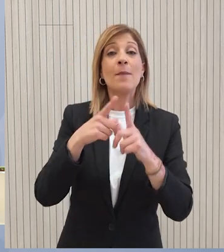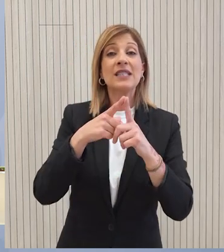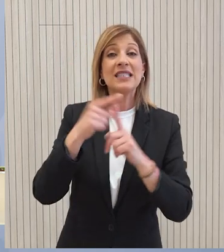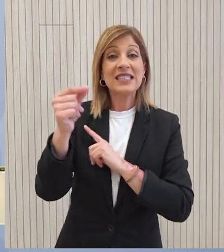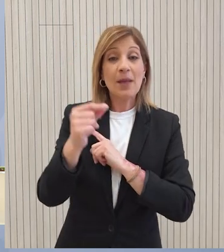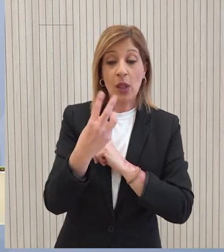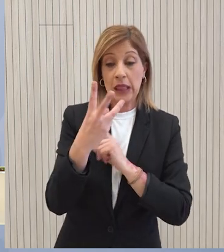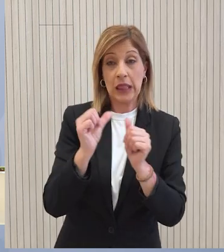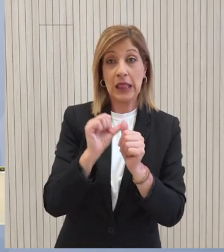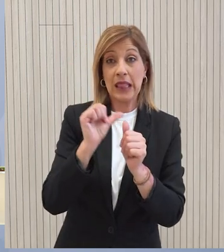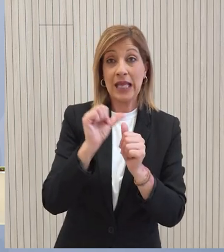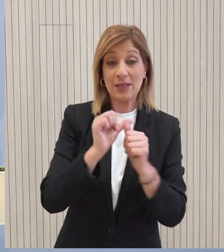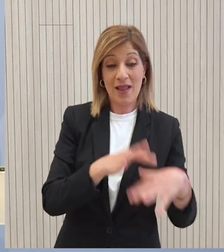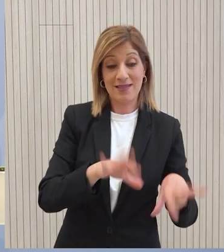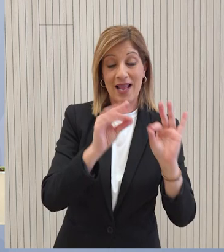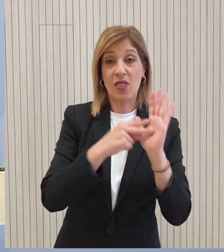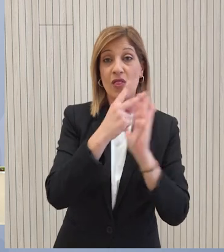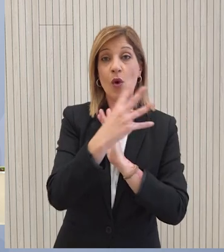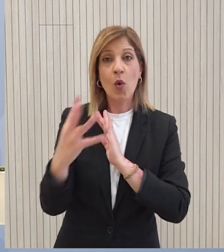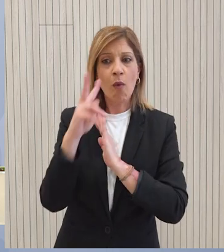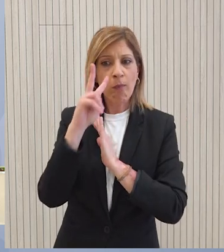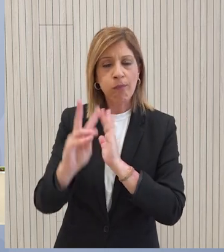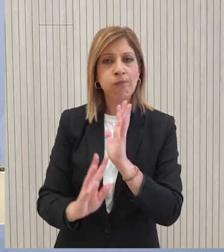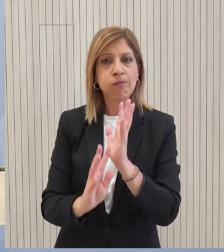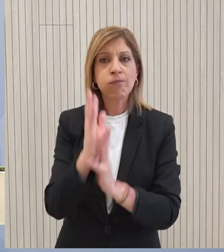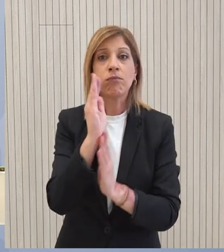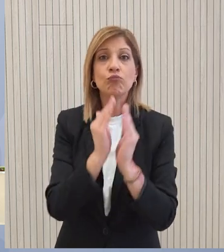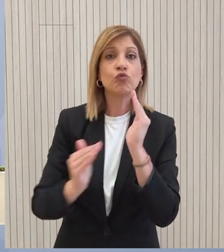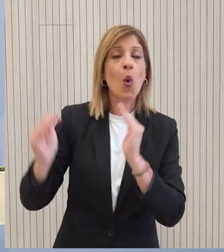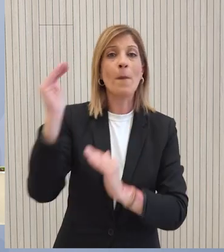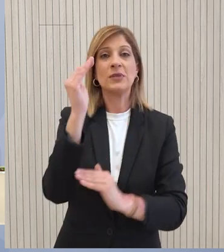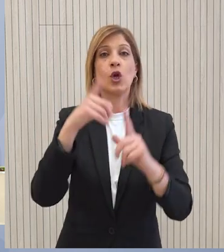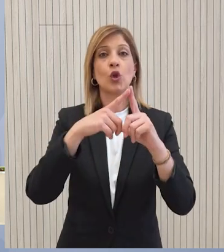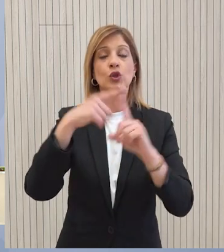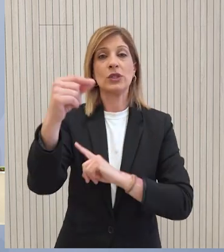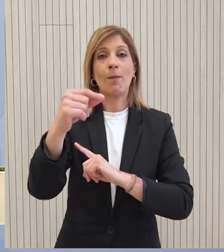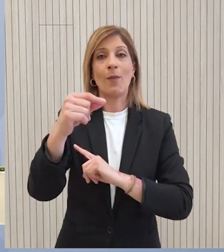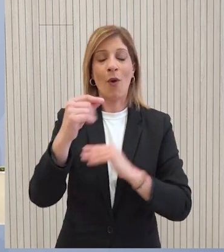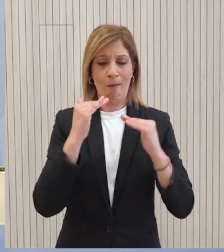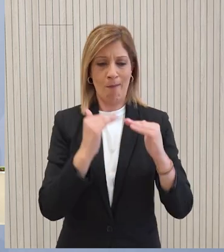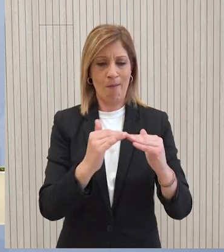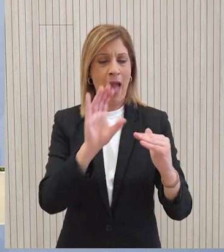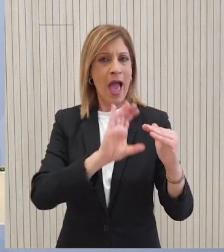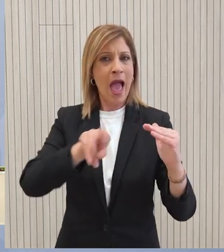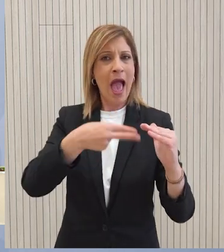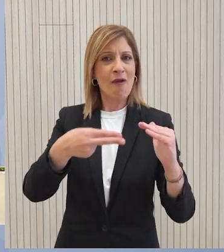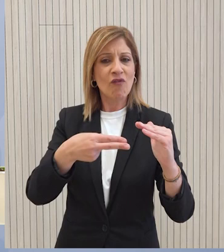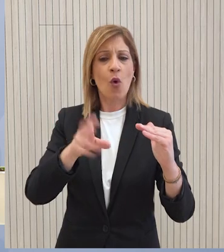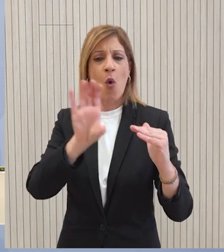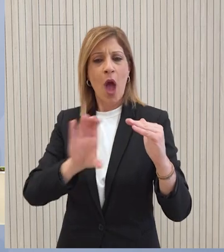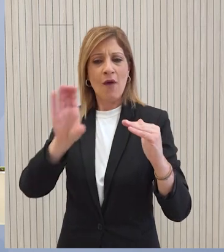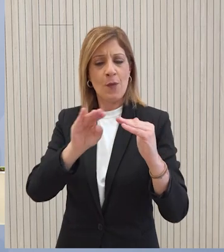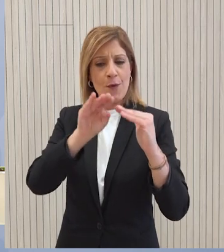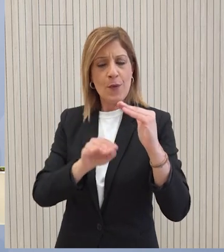το πρώτο τρίμηνο του 2024 είναι ο υψηλότερος ανάμεσα στα κράτη-μέλη και πολύ υψηλότερος από τον μέσο όρο της Ευρωζώνης και της Ευρωπαϊκής